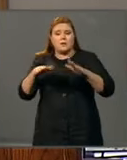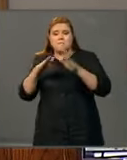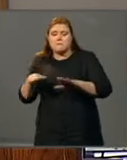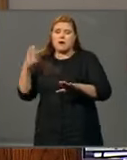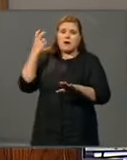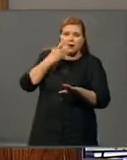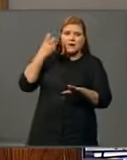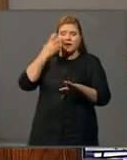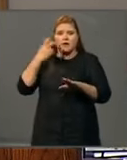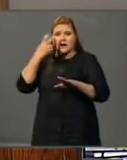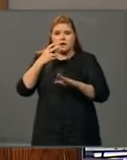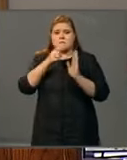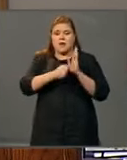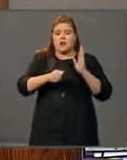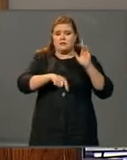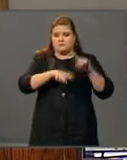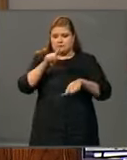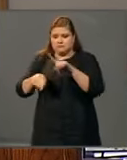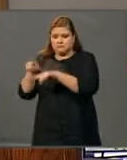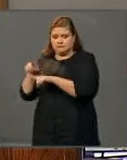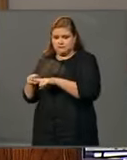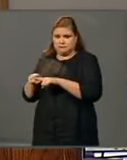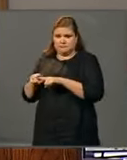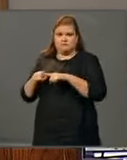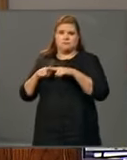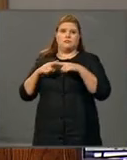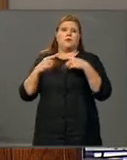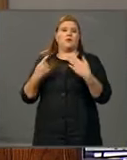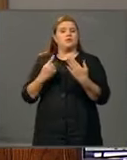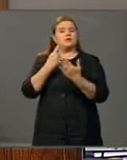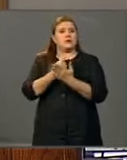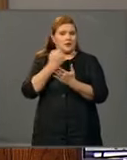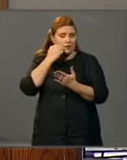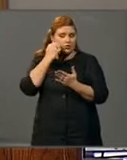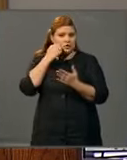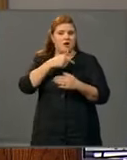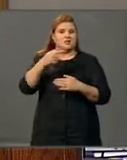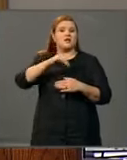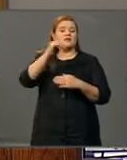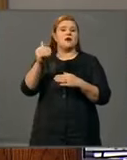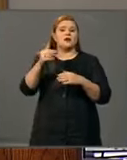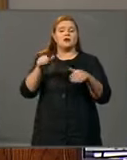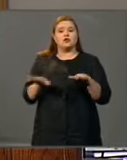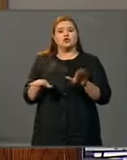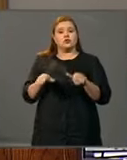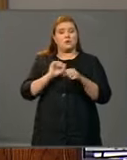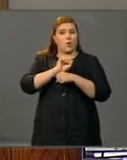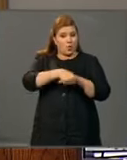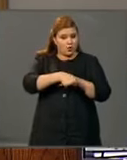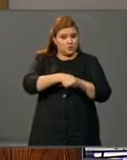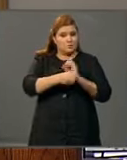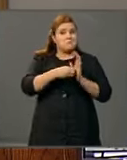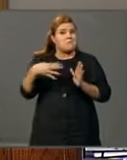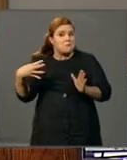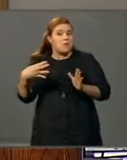vaihtelevilla malleilla. Kaikesta huolimatta on syytä muistaa, että talvivaaran Sotkamon konkurssi voi jopa tarjota mahdollisuuden